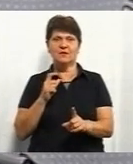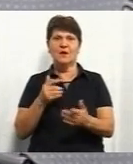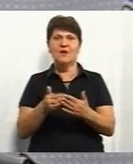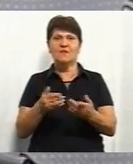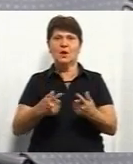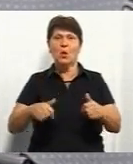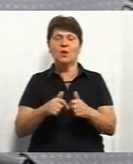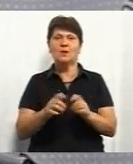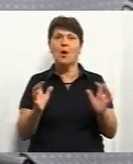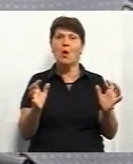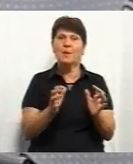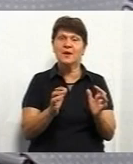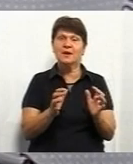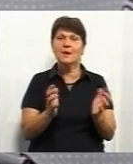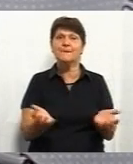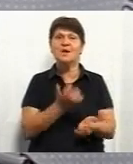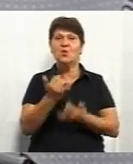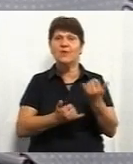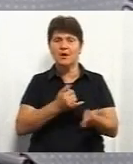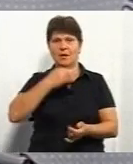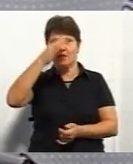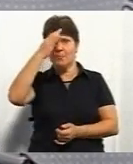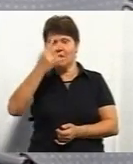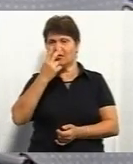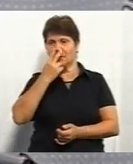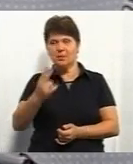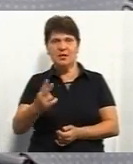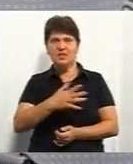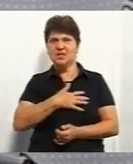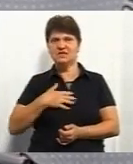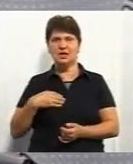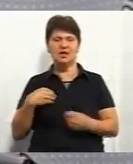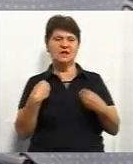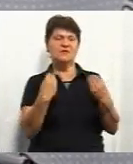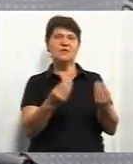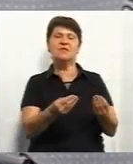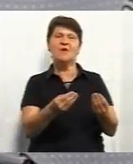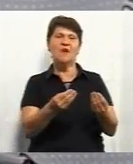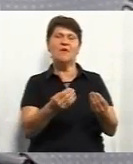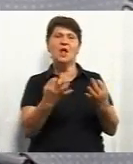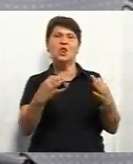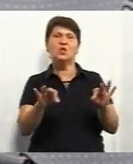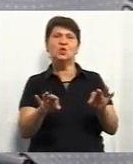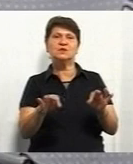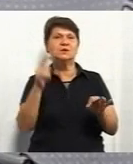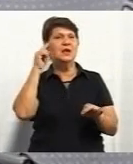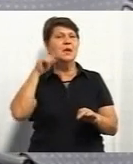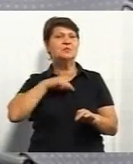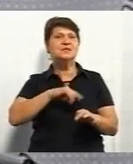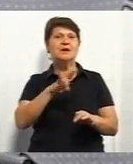органу опіки та піклування, бо батька, бачите, не захтів дати дозвіл на психіатричний огляд або